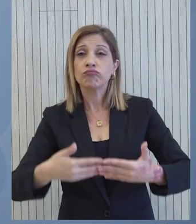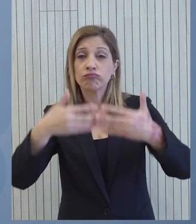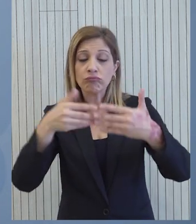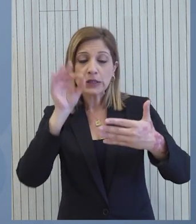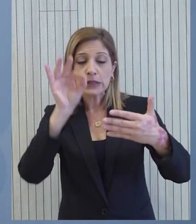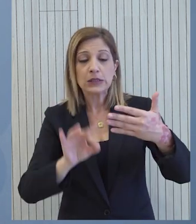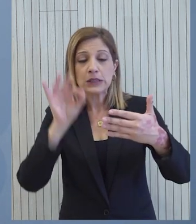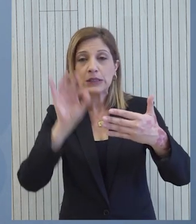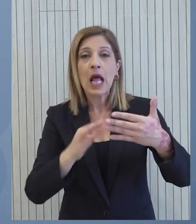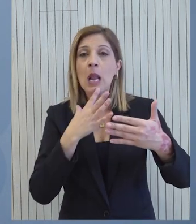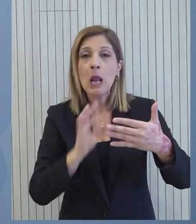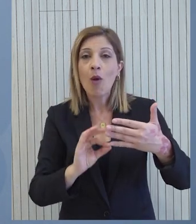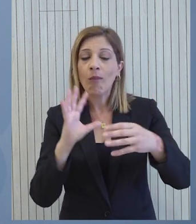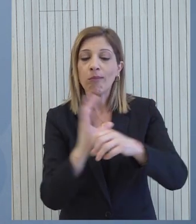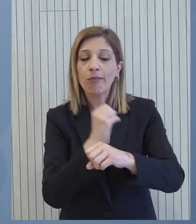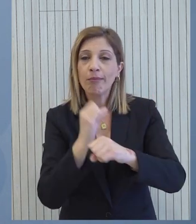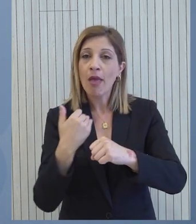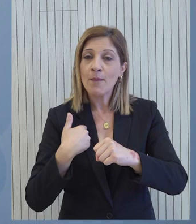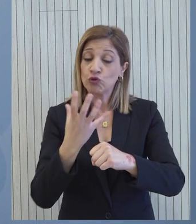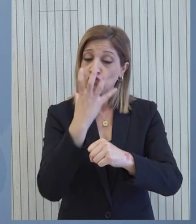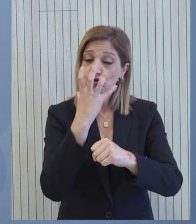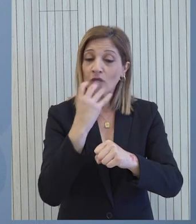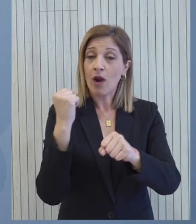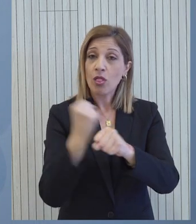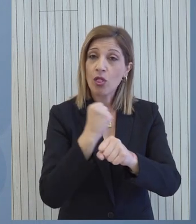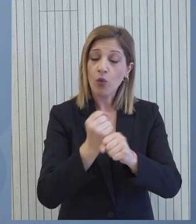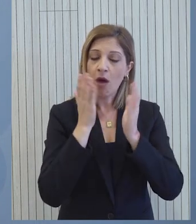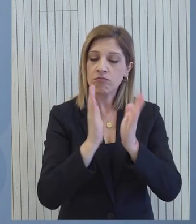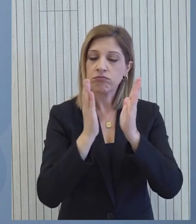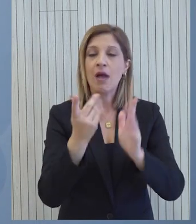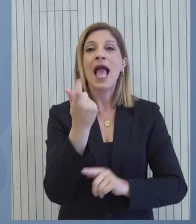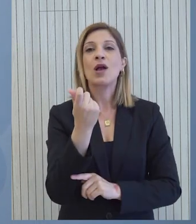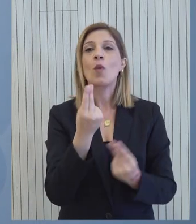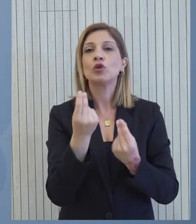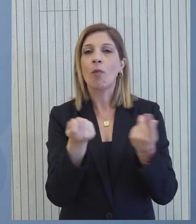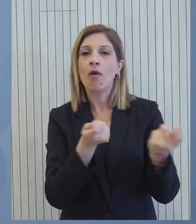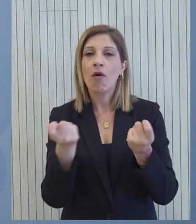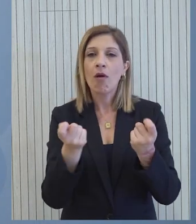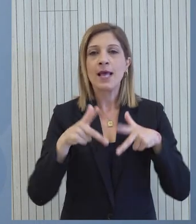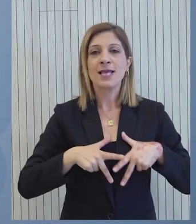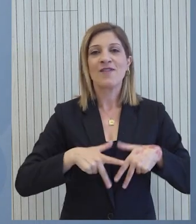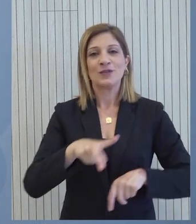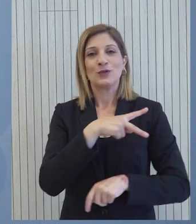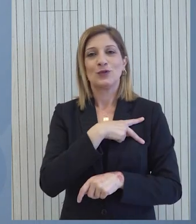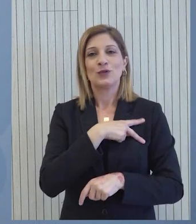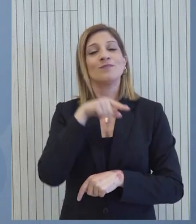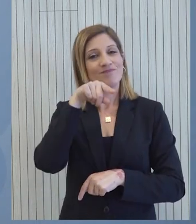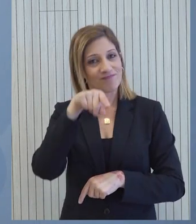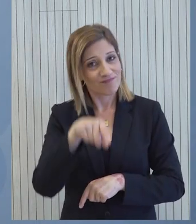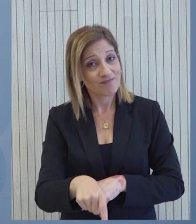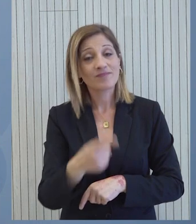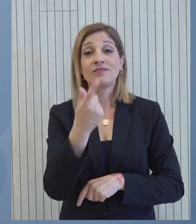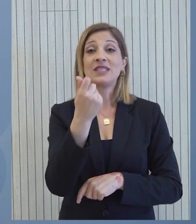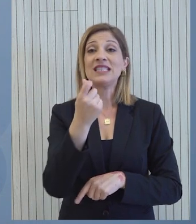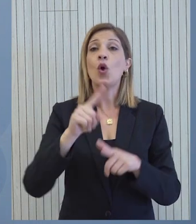αποτέλεσμα της συνετούς, σοβαρής και υπεύθυνης οικονομικής πολιτικής που ακολουθεί και εφαρμόζει η κυβέρνηση. Είναι αυτήν την